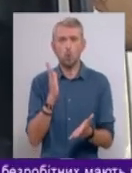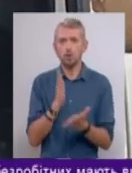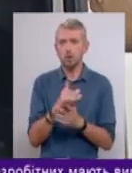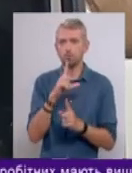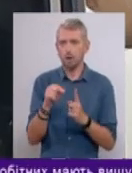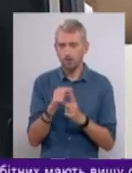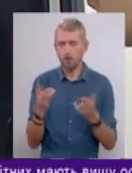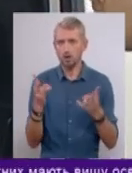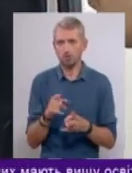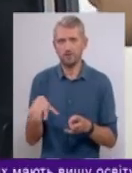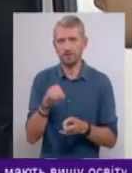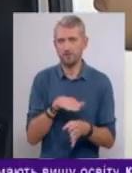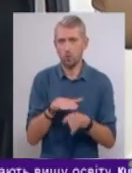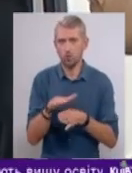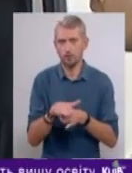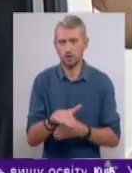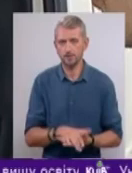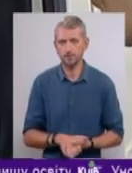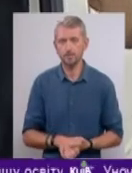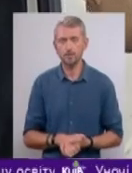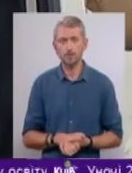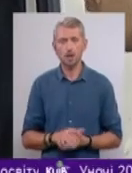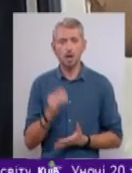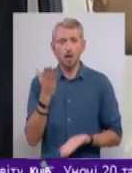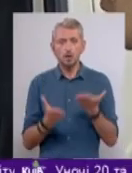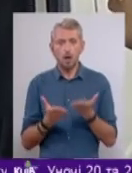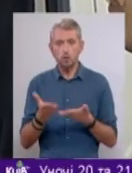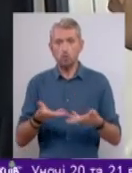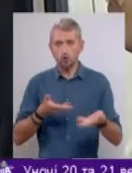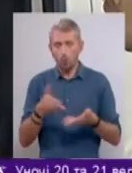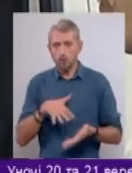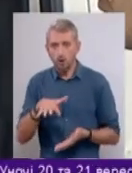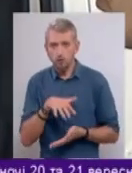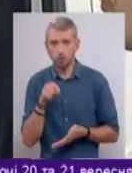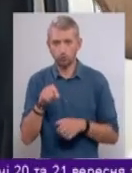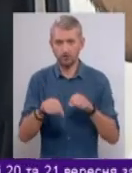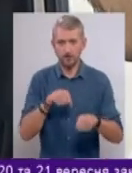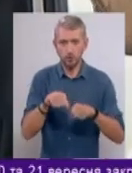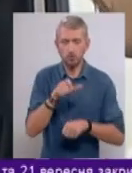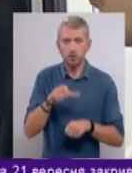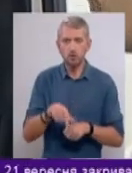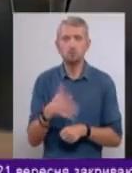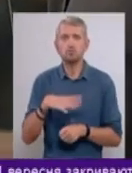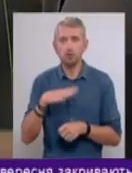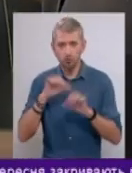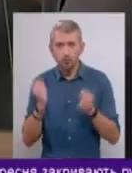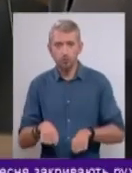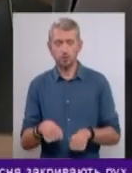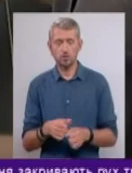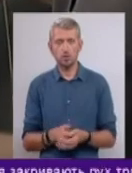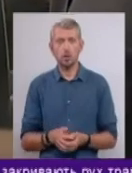треба їх всім виконувати. І якщо тут пішохідна зона, тут велосипедісти, чого літати? Просто,